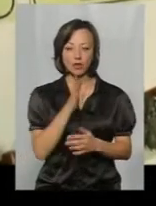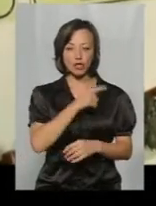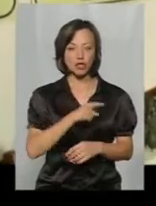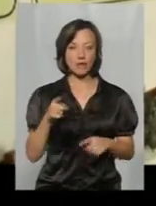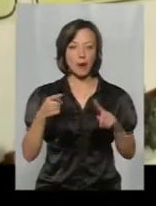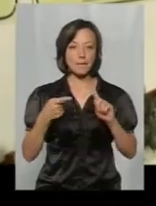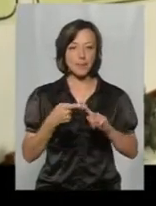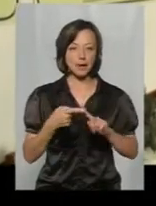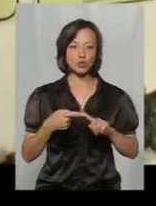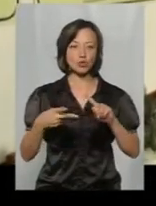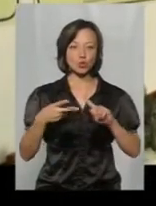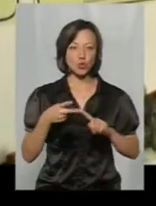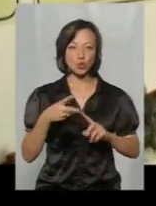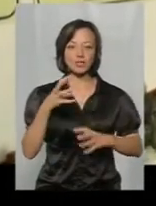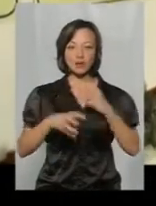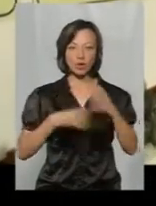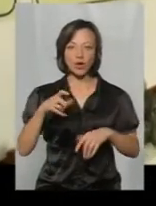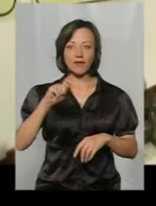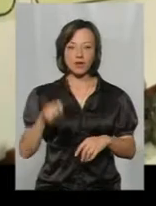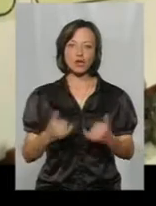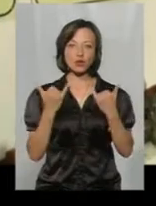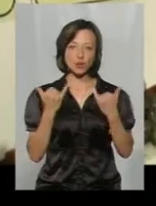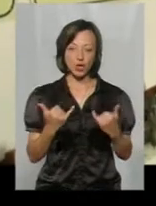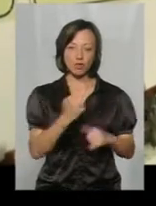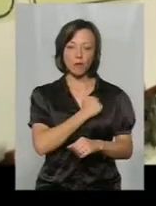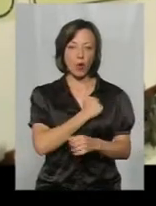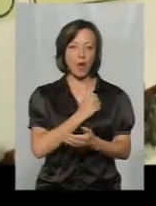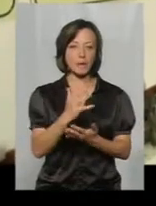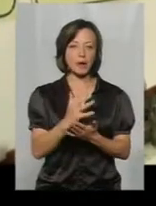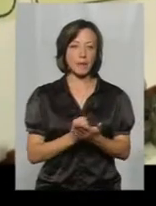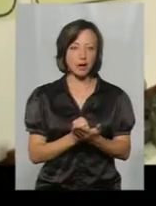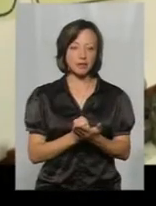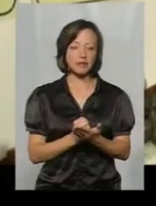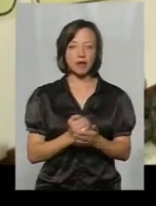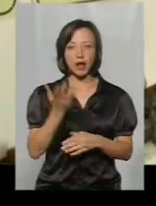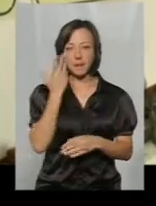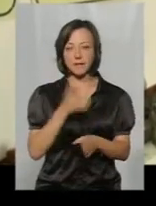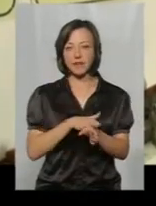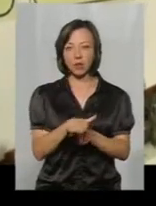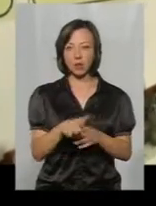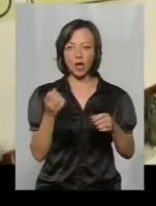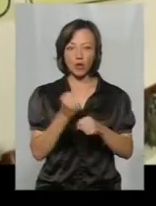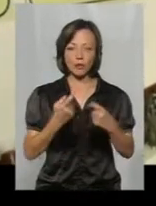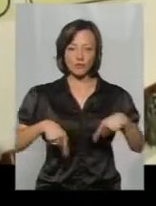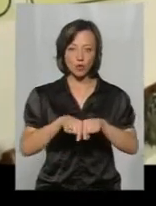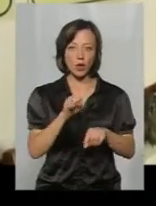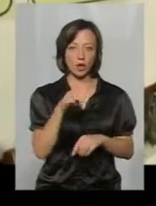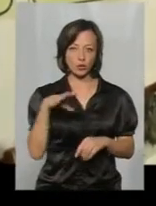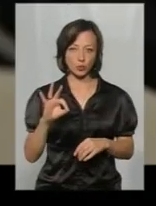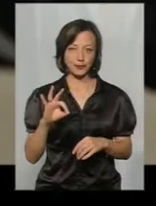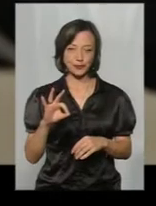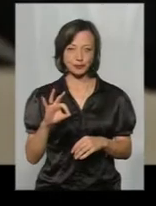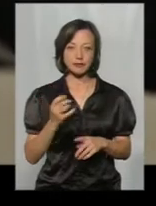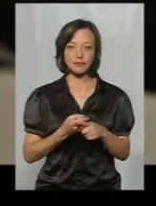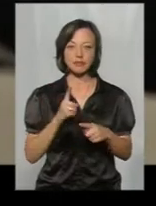Першої світової війни, Другої світової війни, а також сучасних боєприпасів при виконанні робіт в зоні проведення антитуристичної операції.